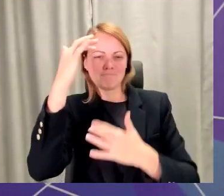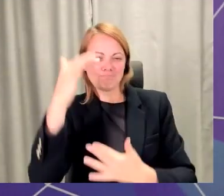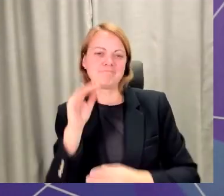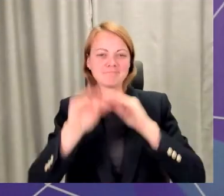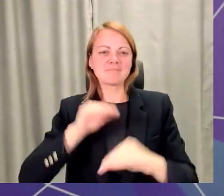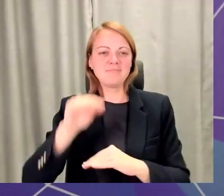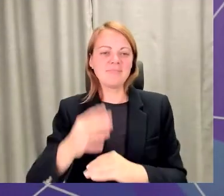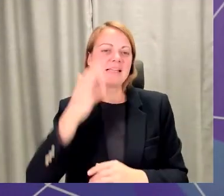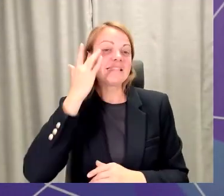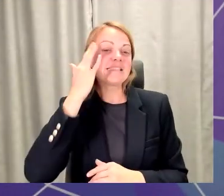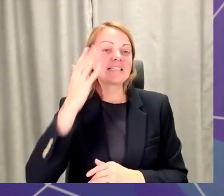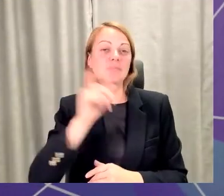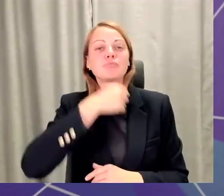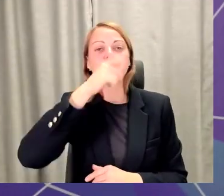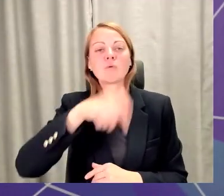pieaugušie, kuri